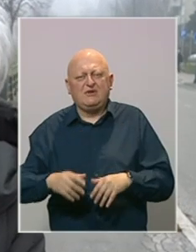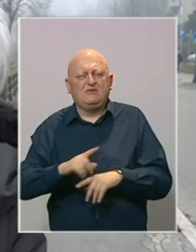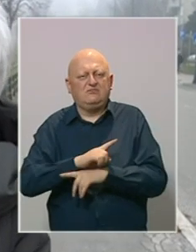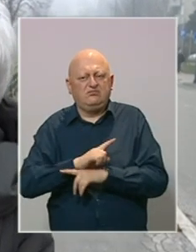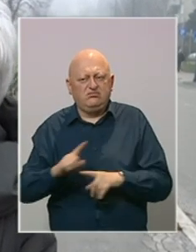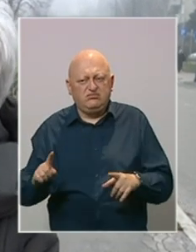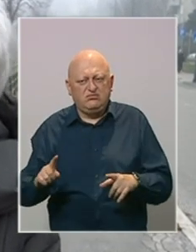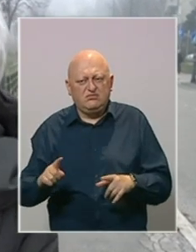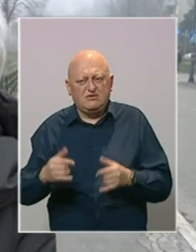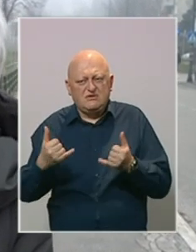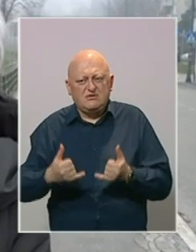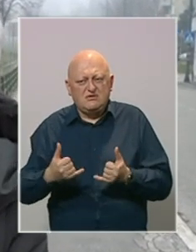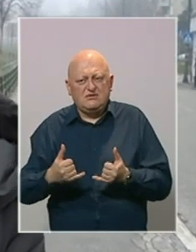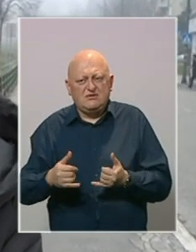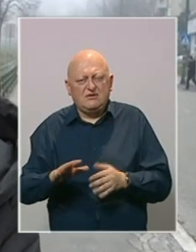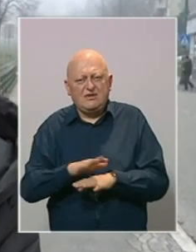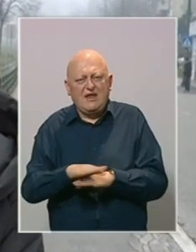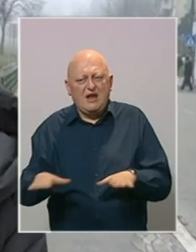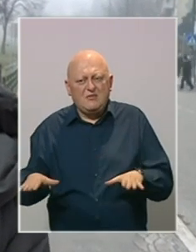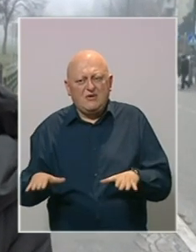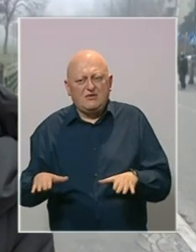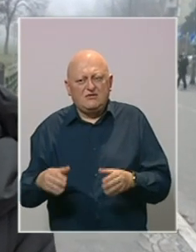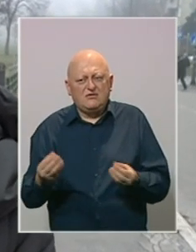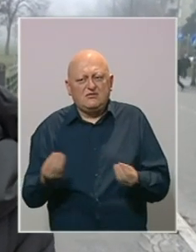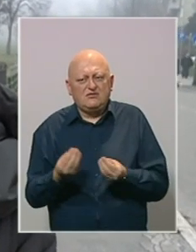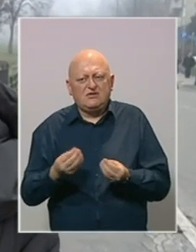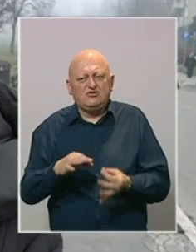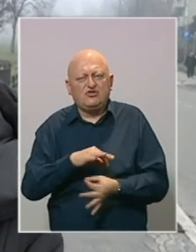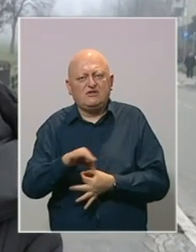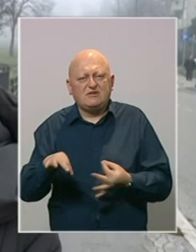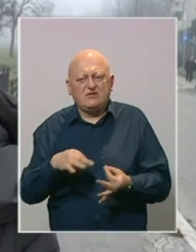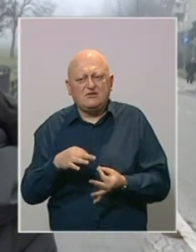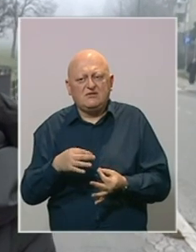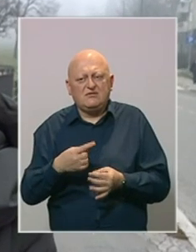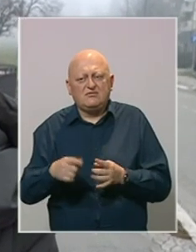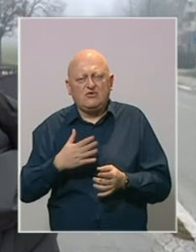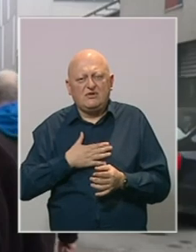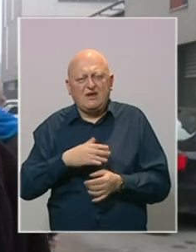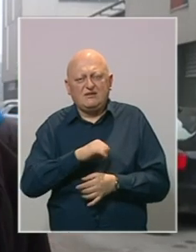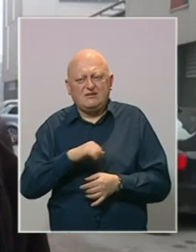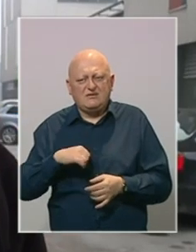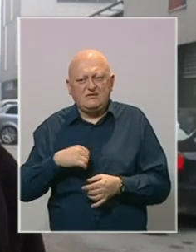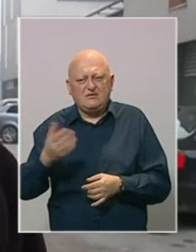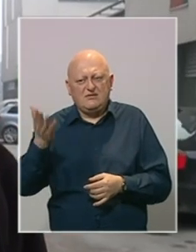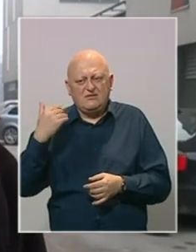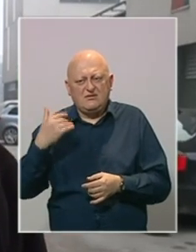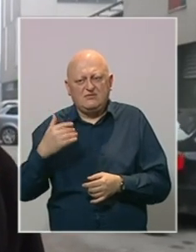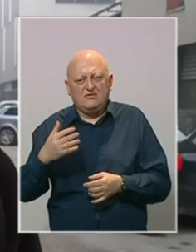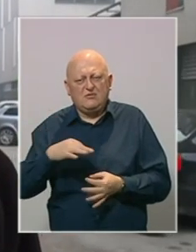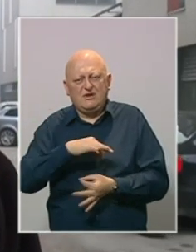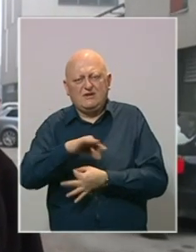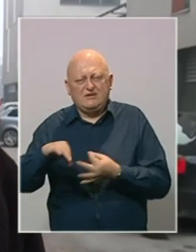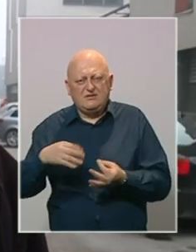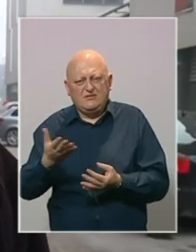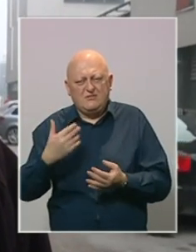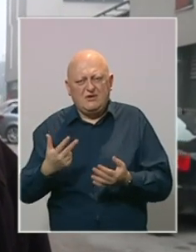fabrike, a sada toga svega nema. Zašto je zagađeno? Pa zbog nas samih. Nekada je bilo tako zagađeno,